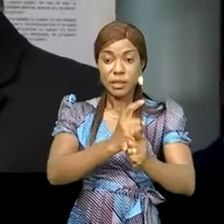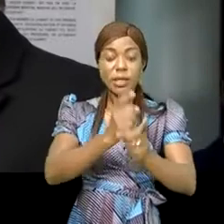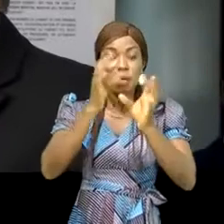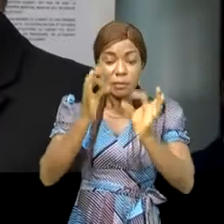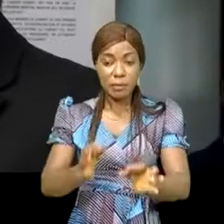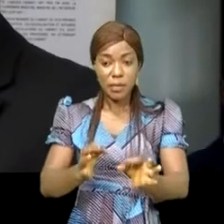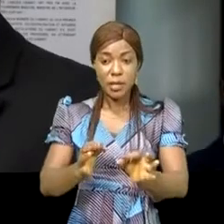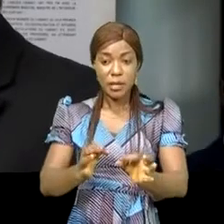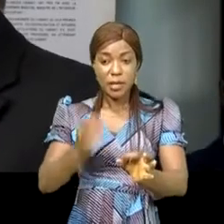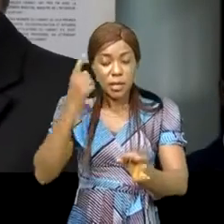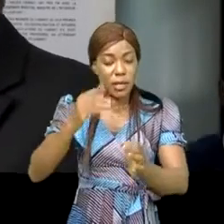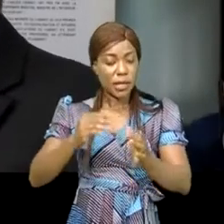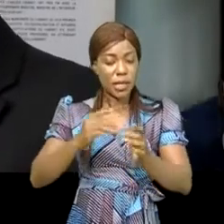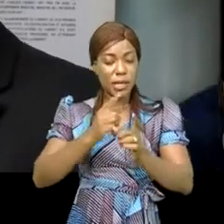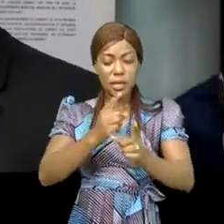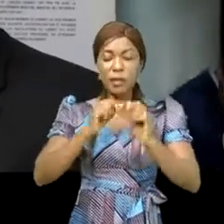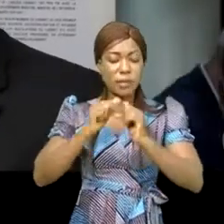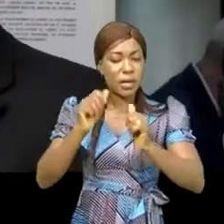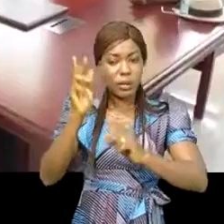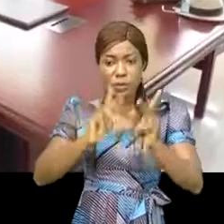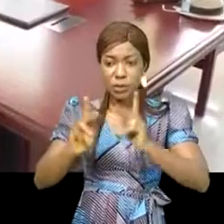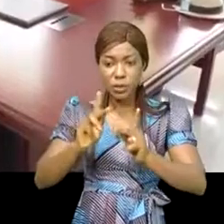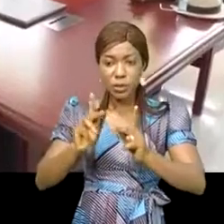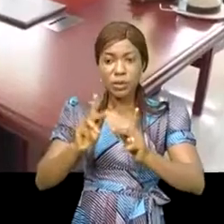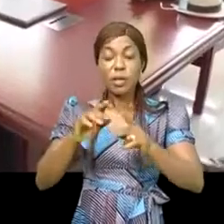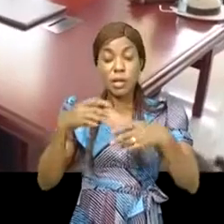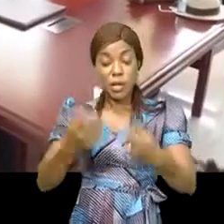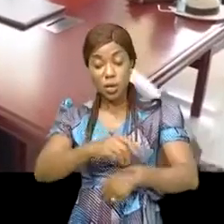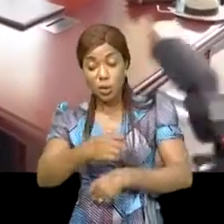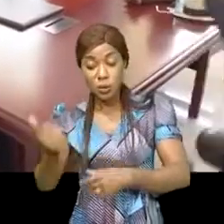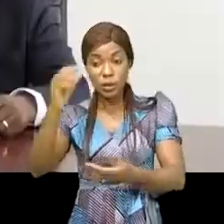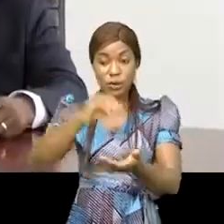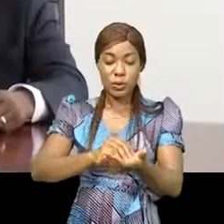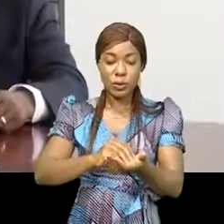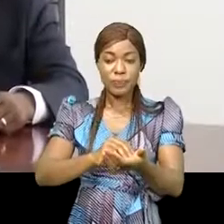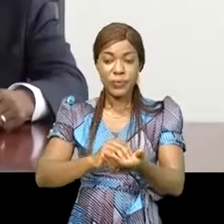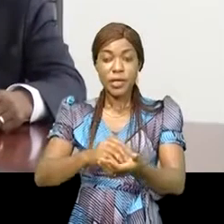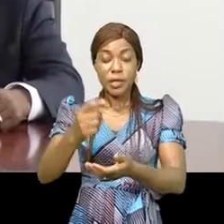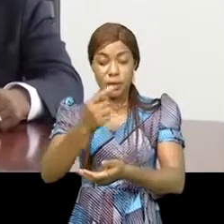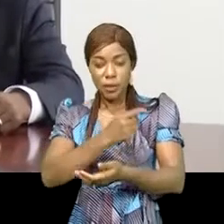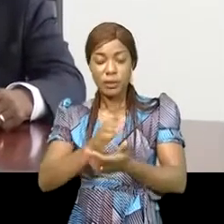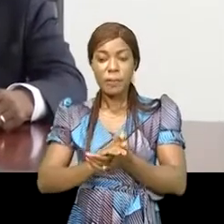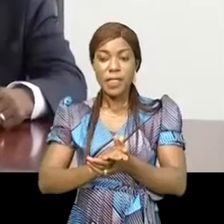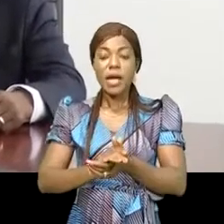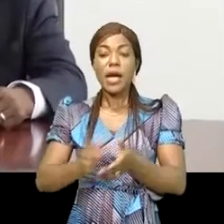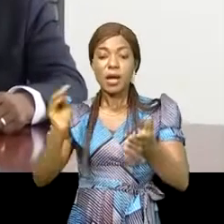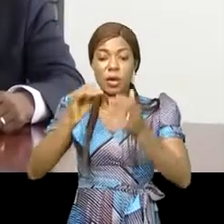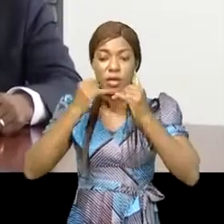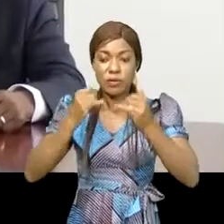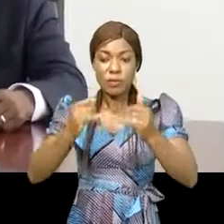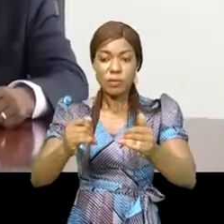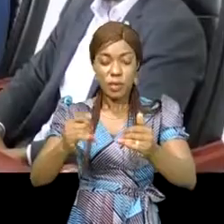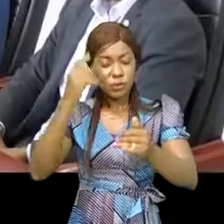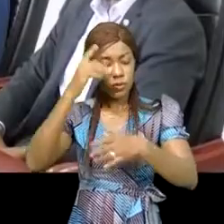d'abuse contre la population congolais. Dans un autre décor Daniel Asselo Kito-Akoy a été informé du